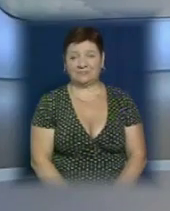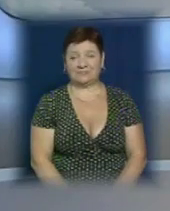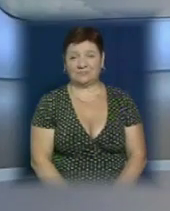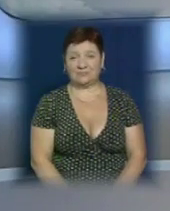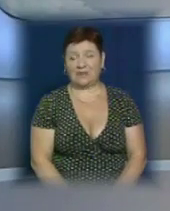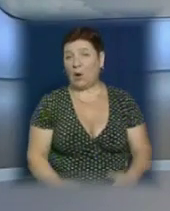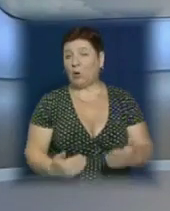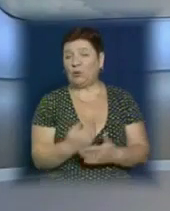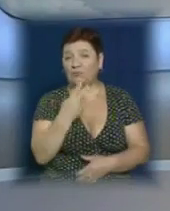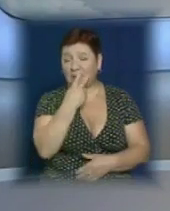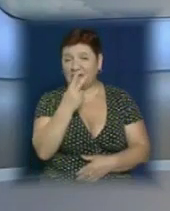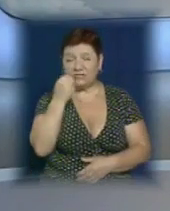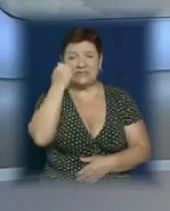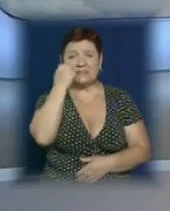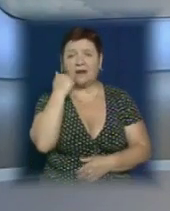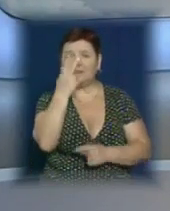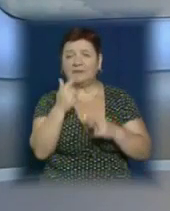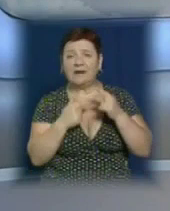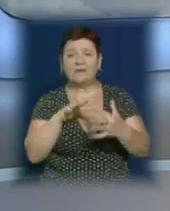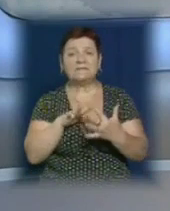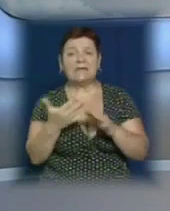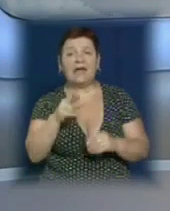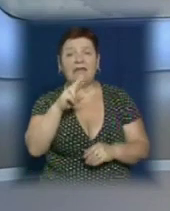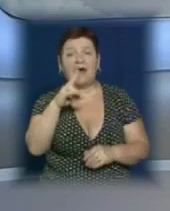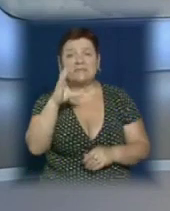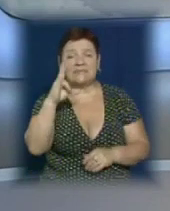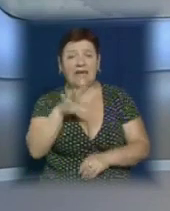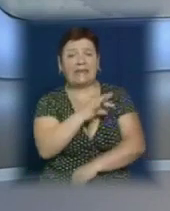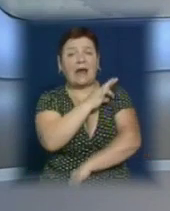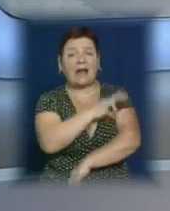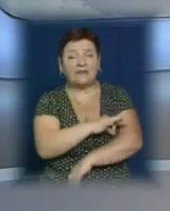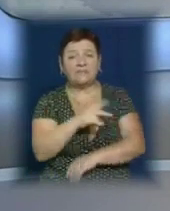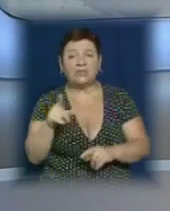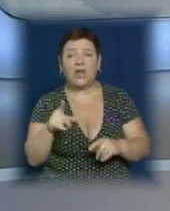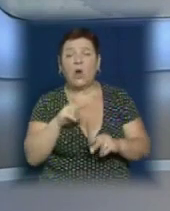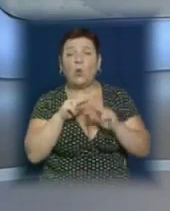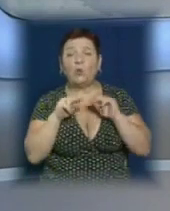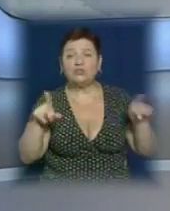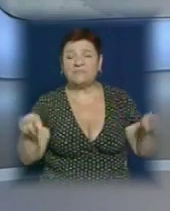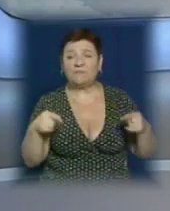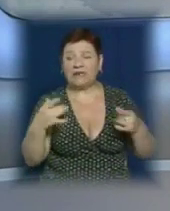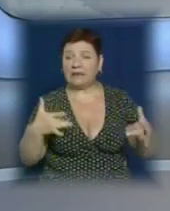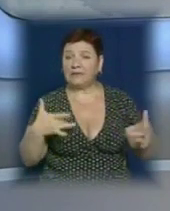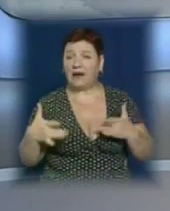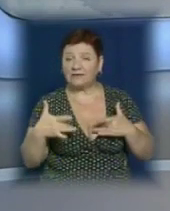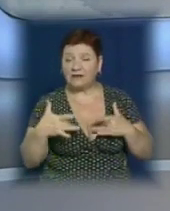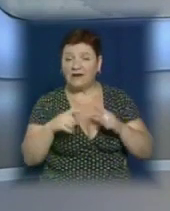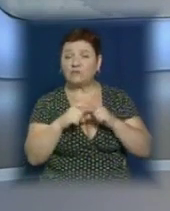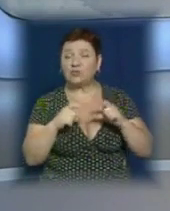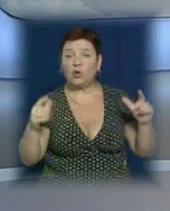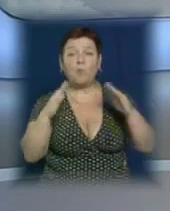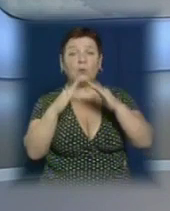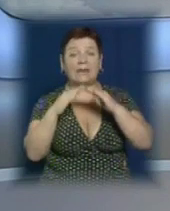Нове бачення старих традицій. У селищі Ясеня, що на Рахівщині, учні створили аматорський театр. У шкільному таборі